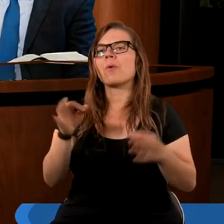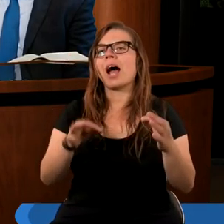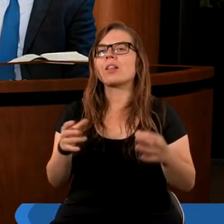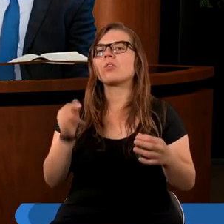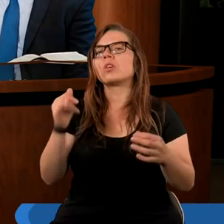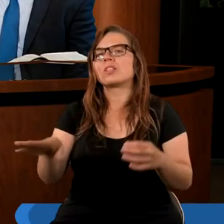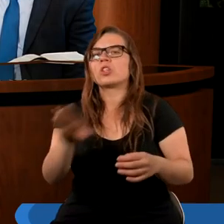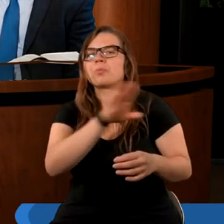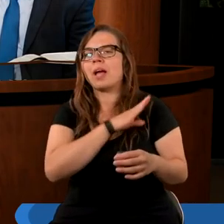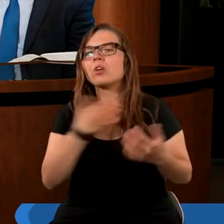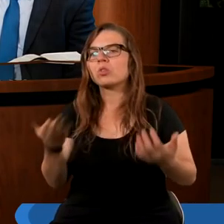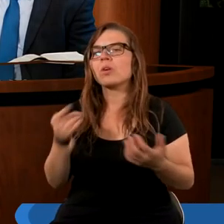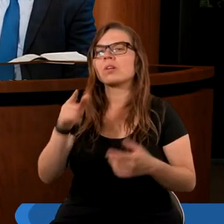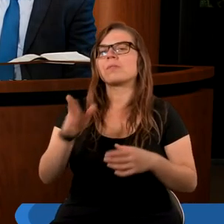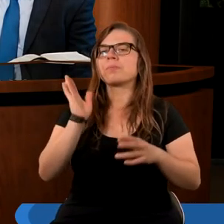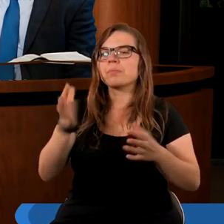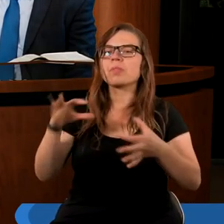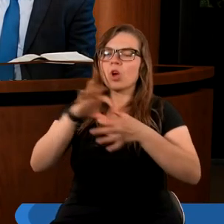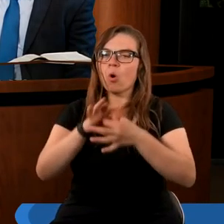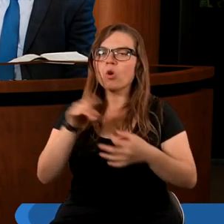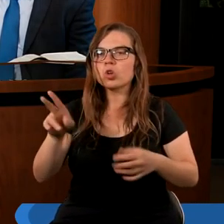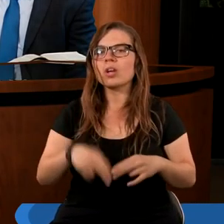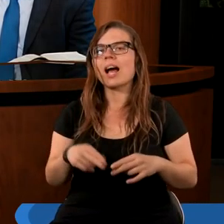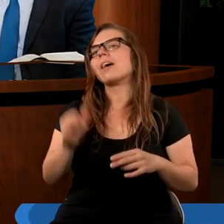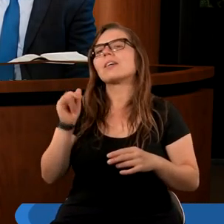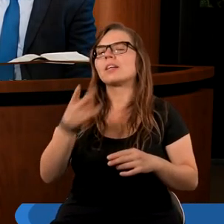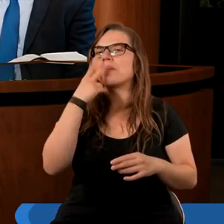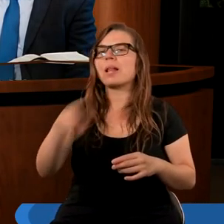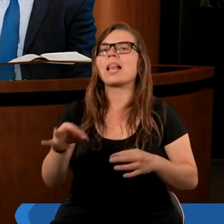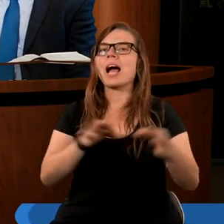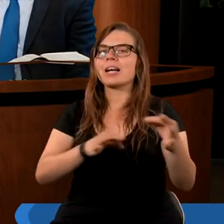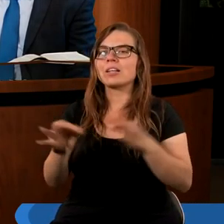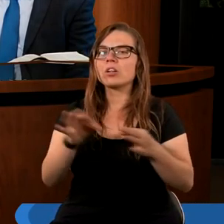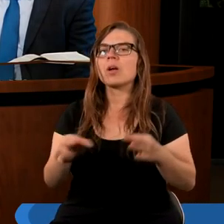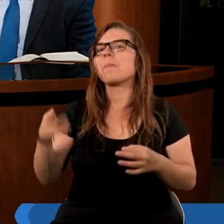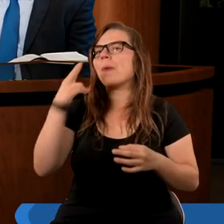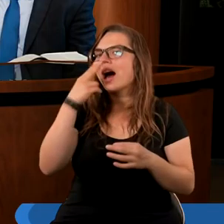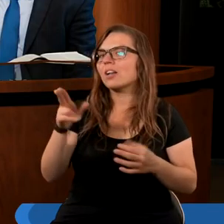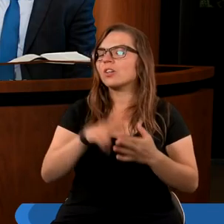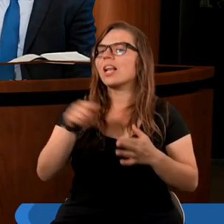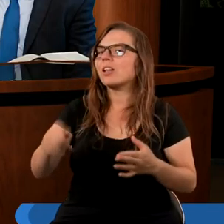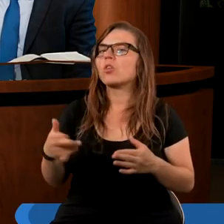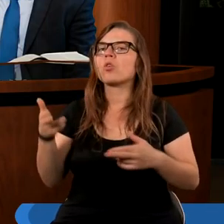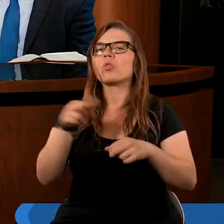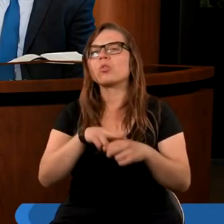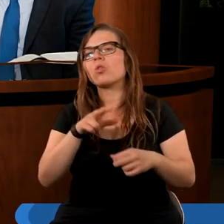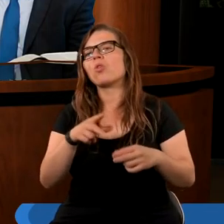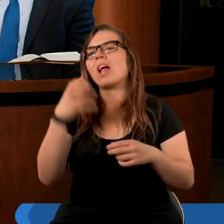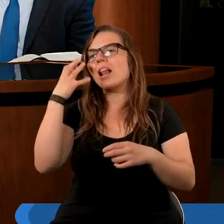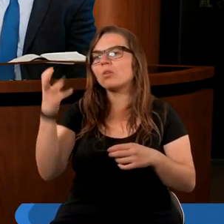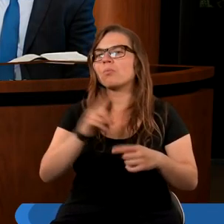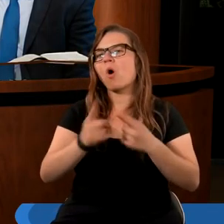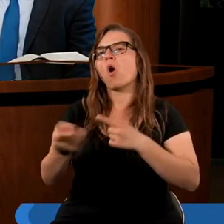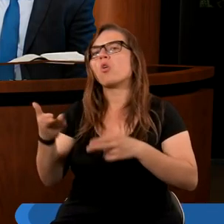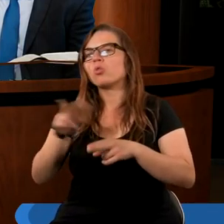śmiertelną, która później została wyleczona. I patrząc na historię, patrząc na to, które królestwo,